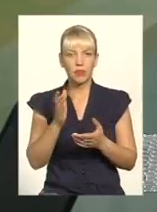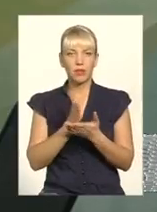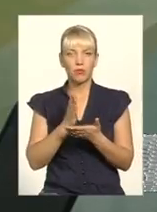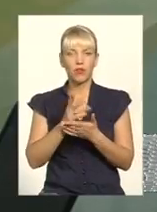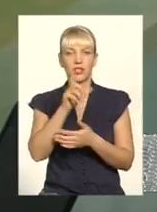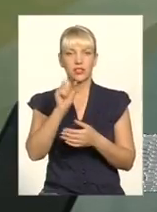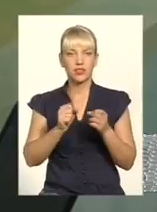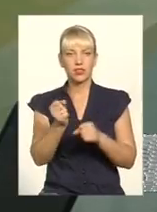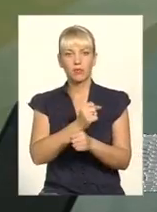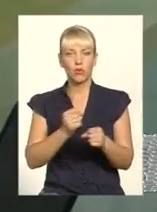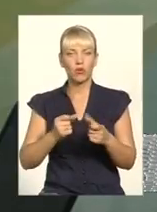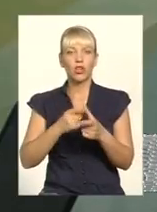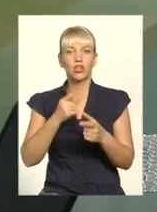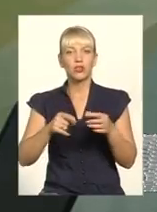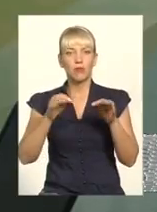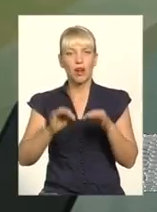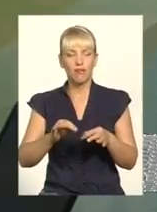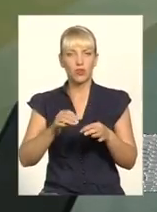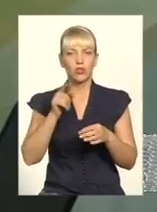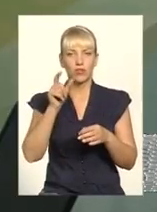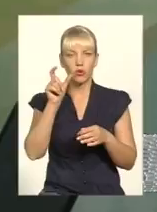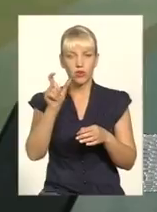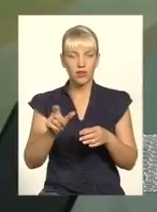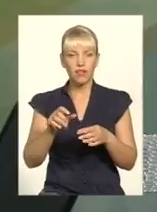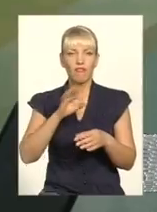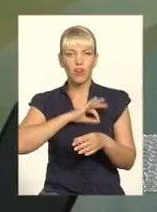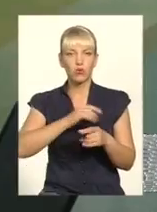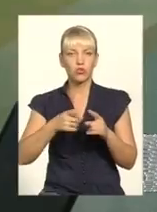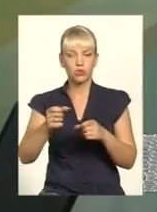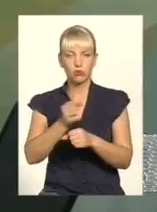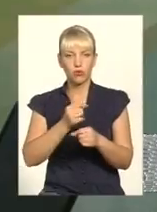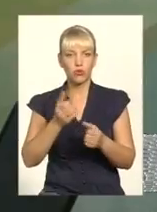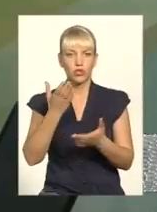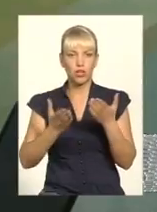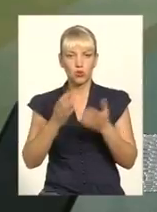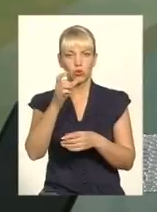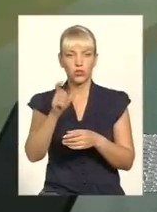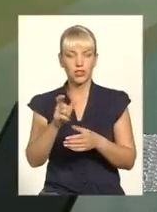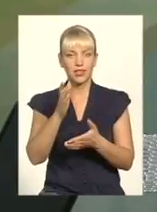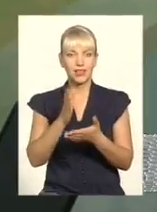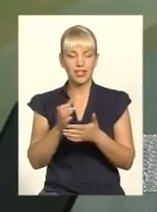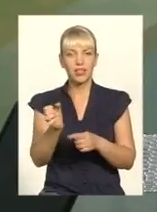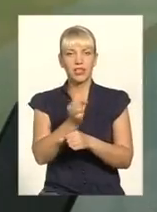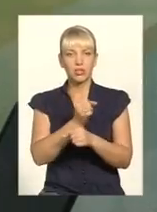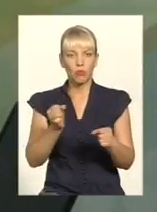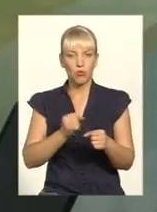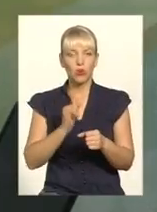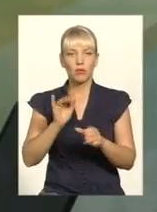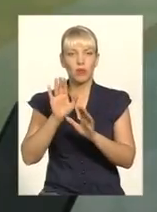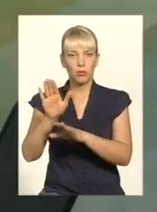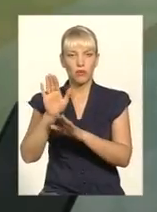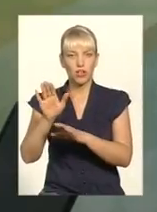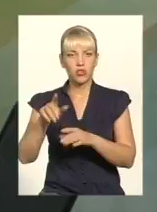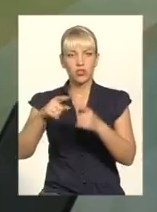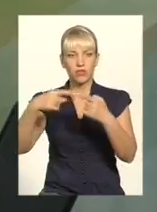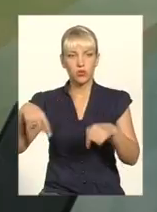Ні, ні. Неправильно її використаєш. Адже коли ця людина має зброю, перебуваючи в зоні проведення антитерористичної операції, одне.